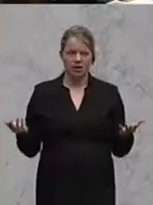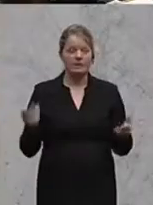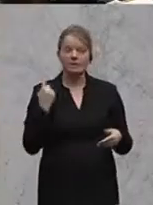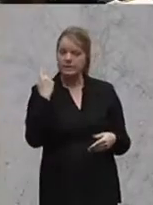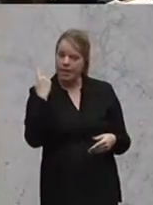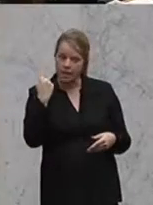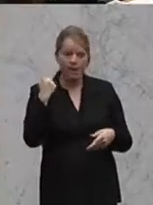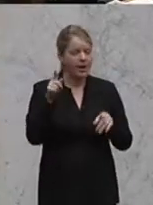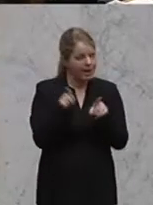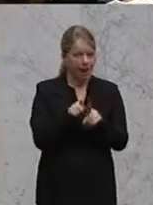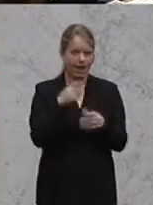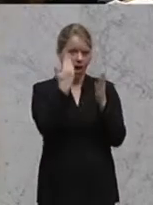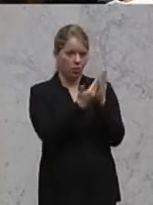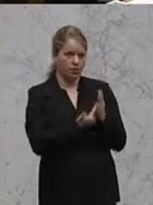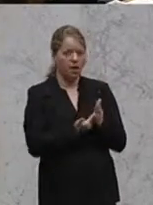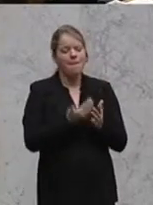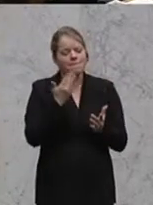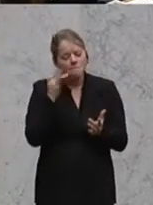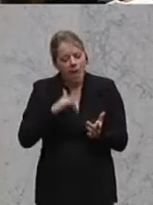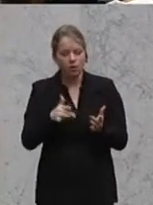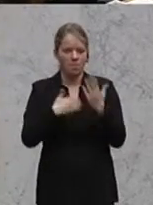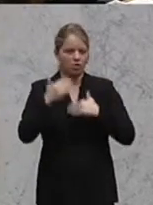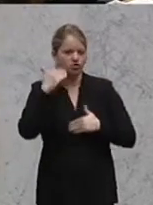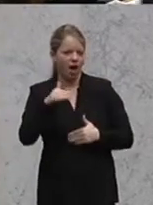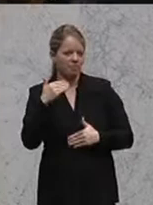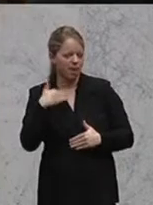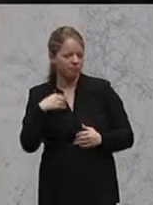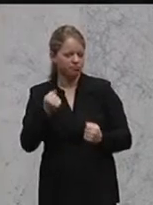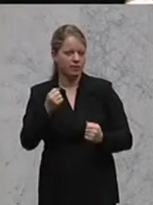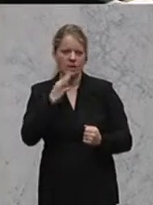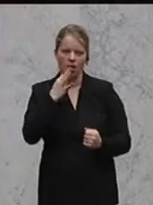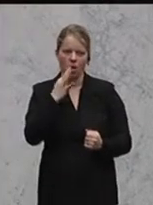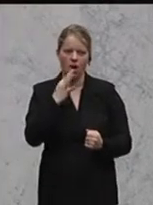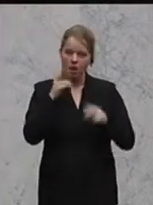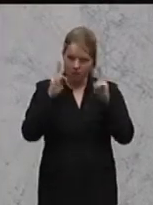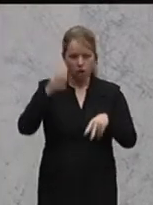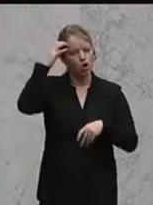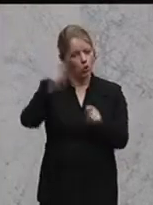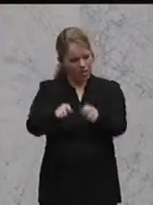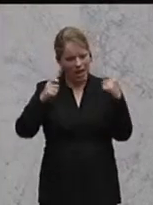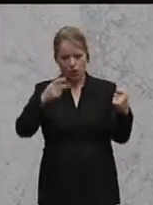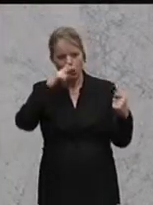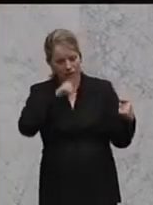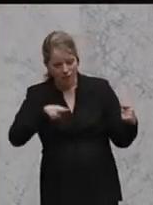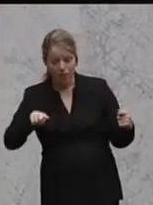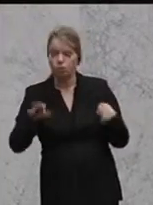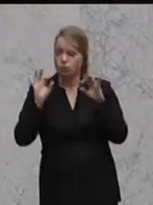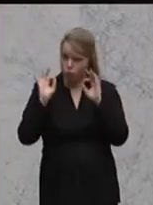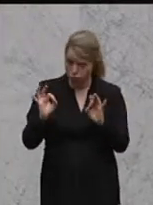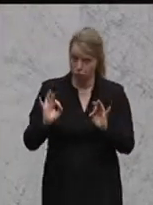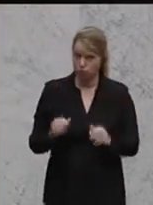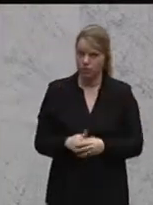Manchmal sogar noch schärfer, manchmal sogar noch präziser. Wir können es ja lesen in der Kronenzeitung. Gut so. Gut so.